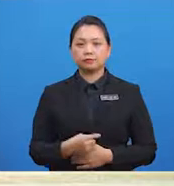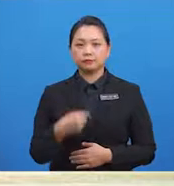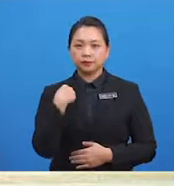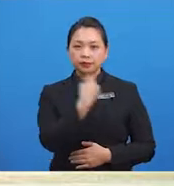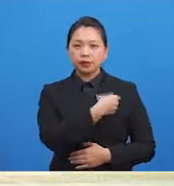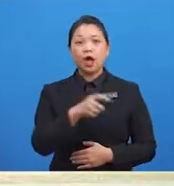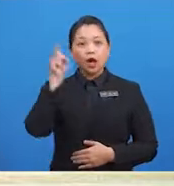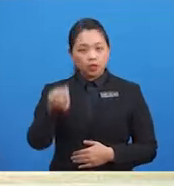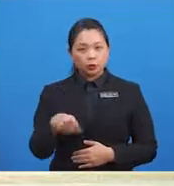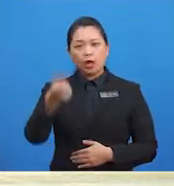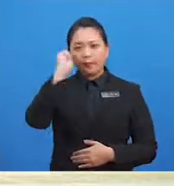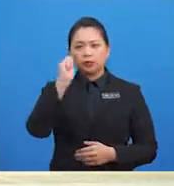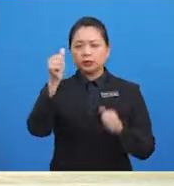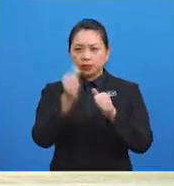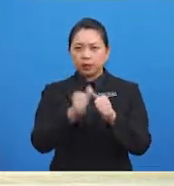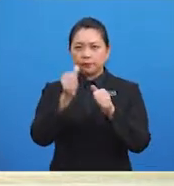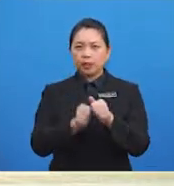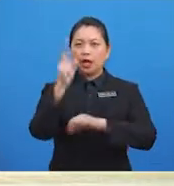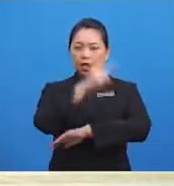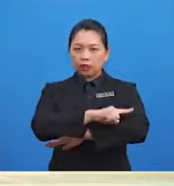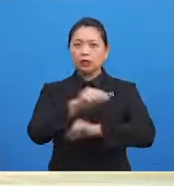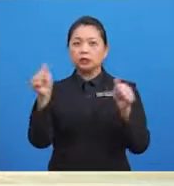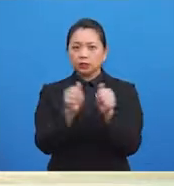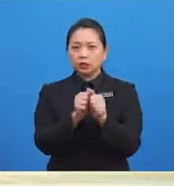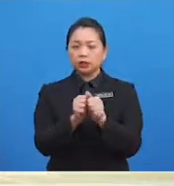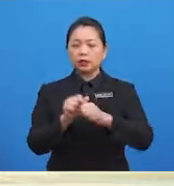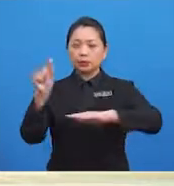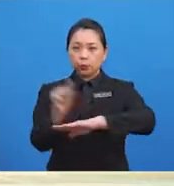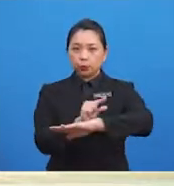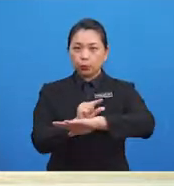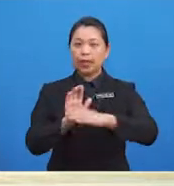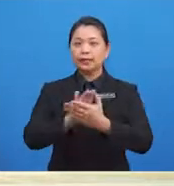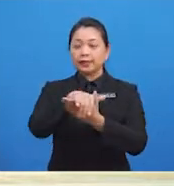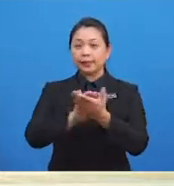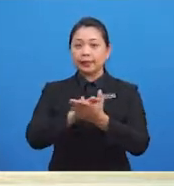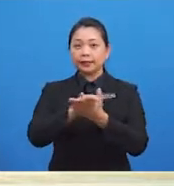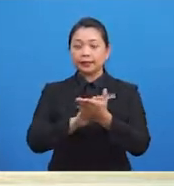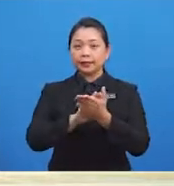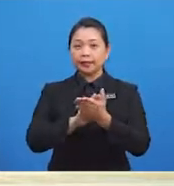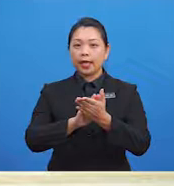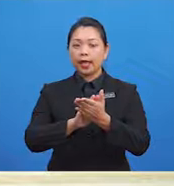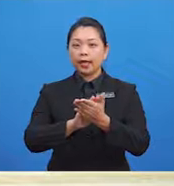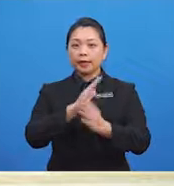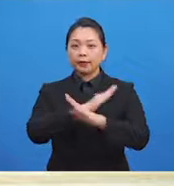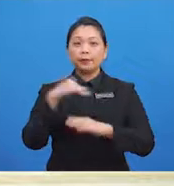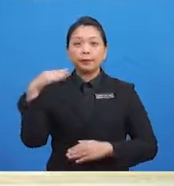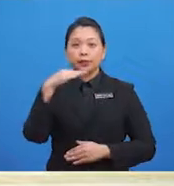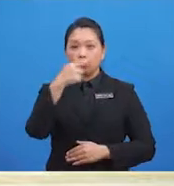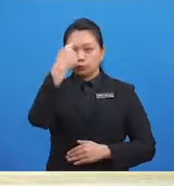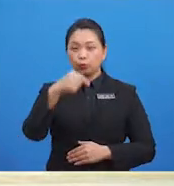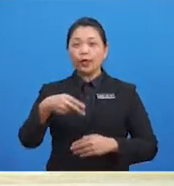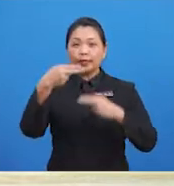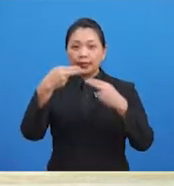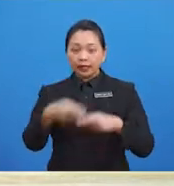Untuk menghilangkan kotoran yang ada pada tubuh badan kita Apakah yang